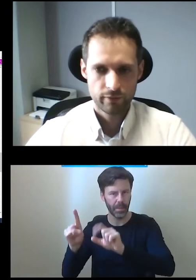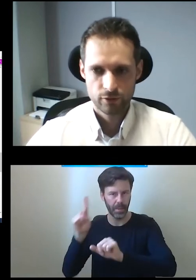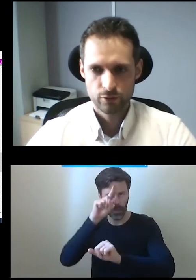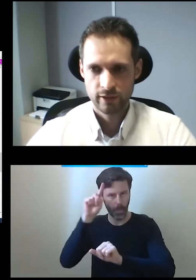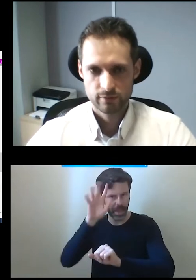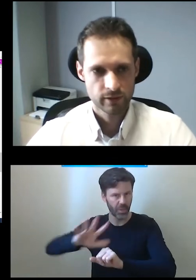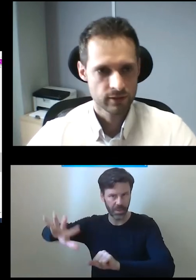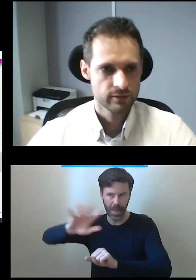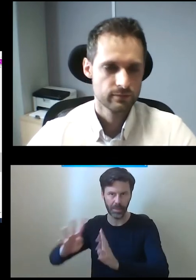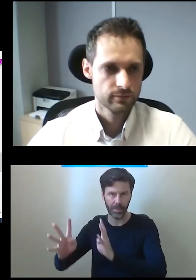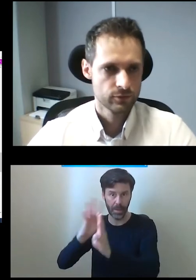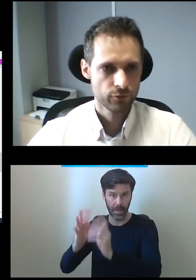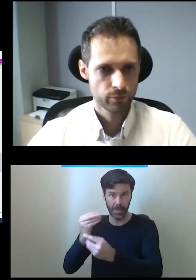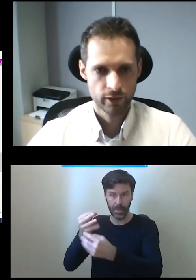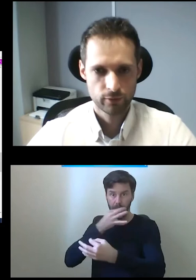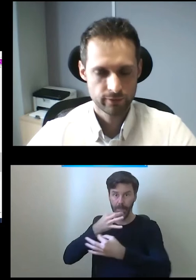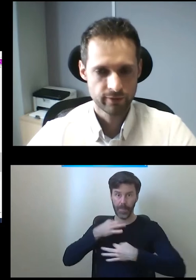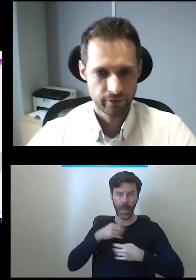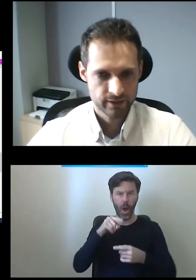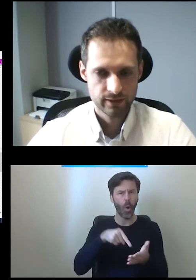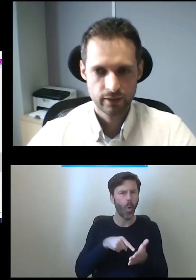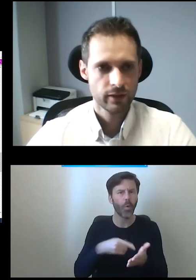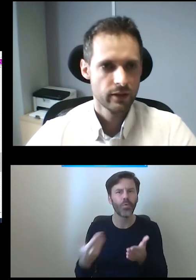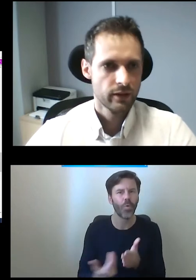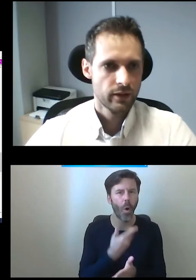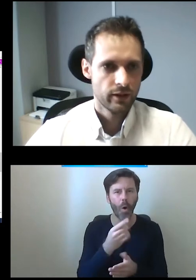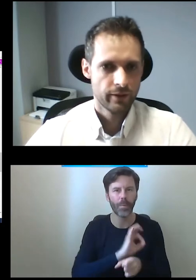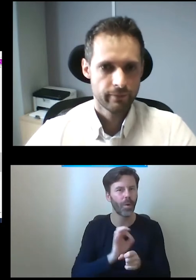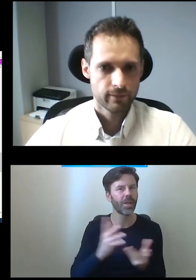Więc tutaj jest jeden z nowszych projektów we Francji.